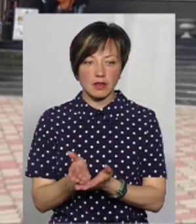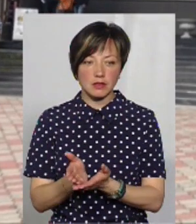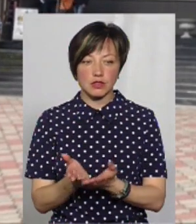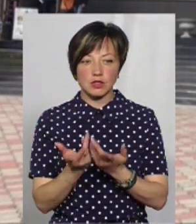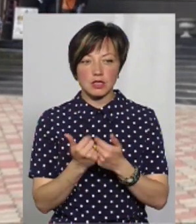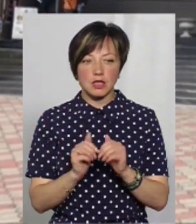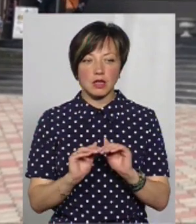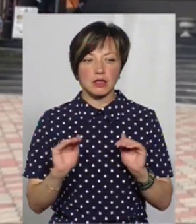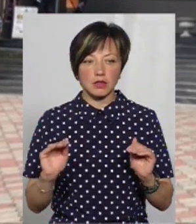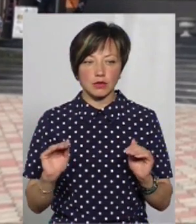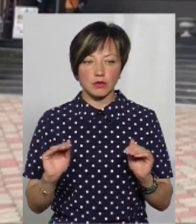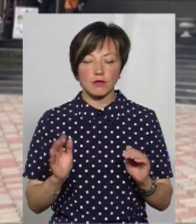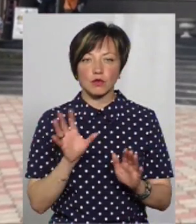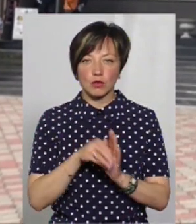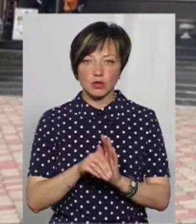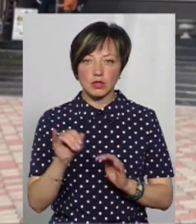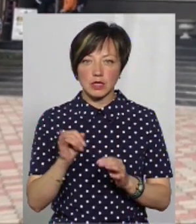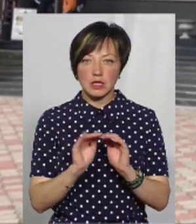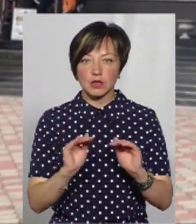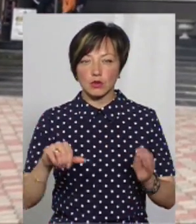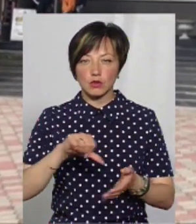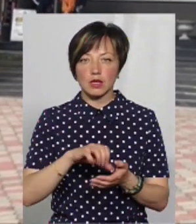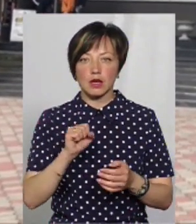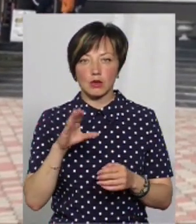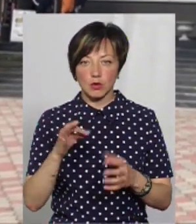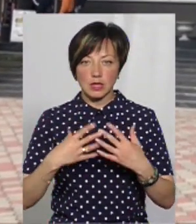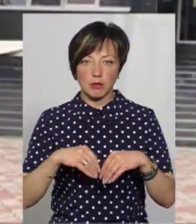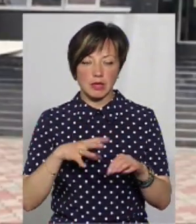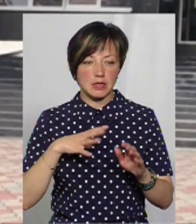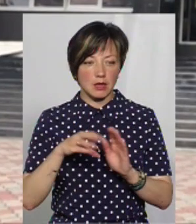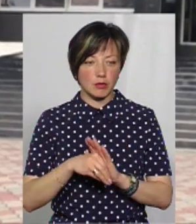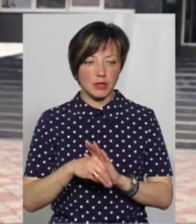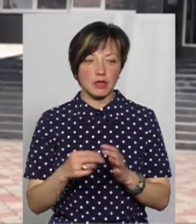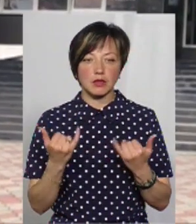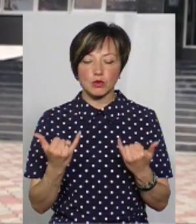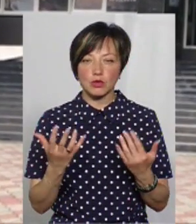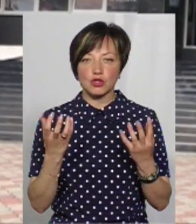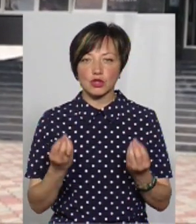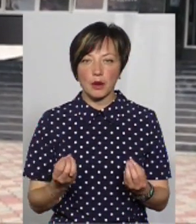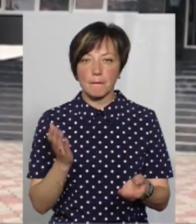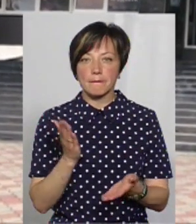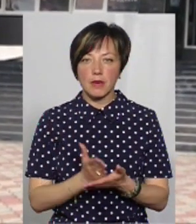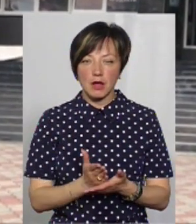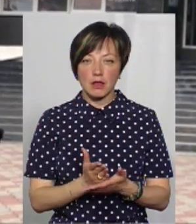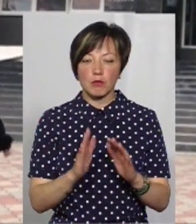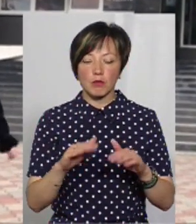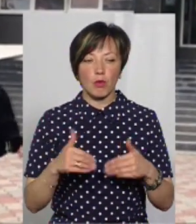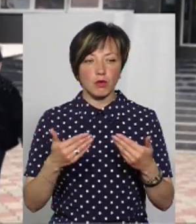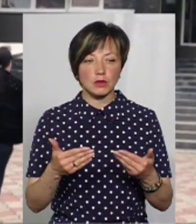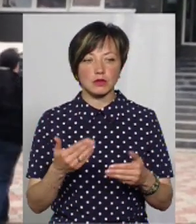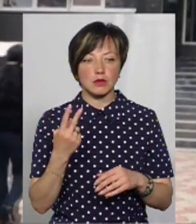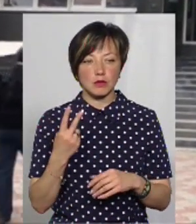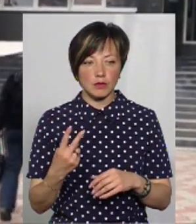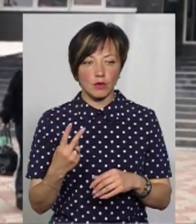числа діток. В тому числі і діток-учасників АТО і сімей загиблих. На сьогодні ми ще мали пропозиції по